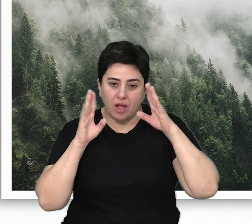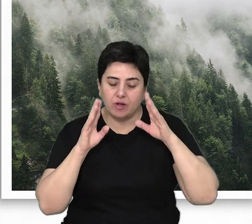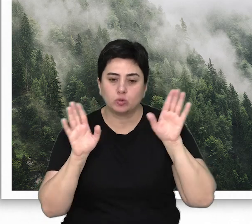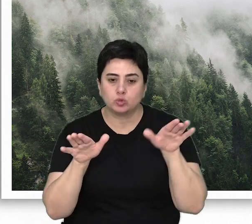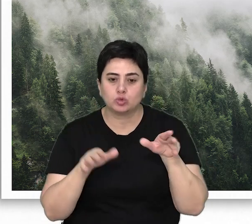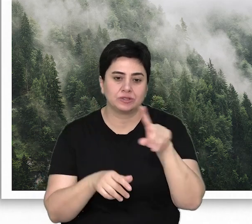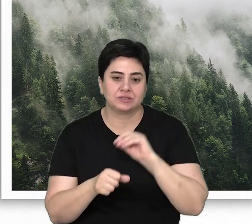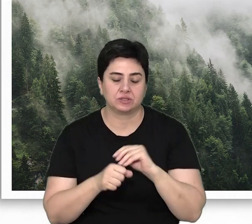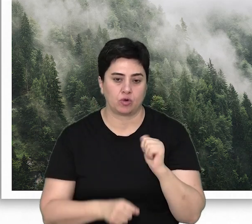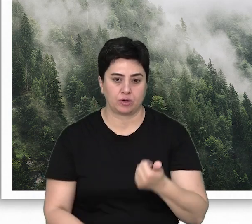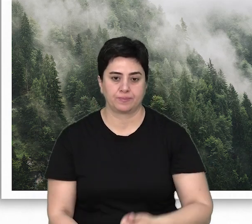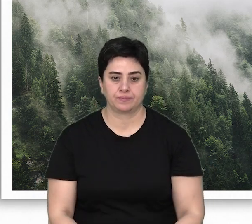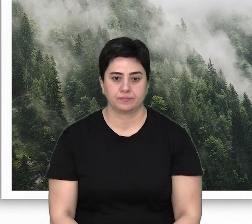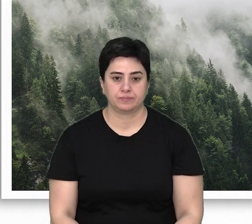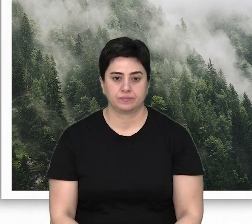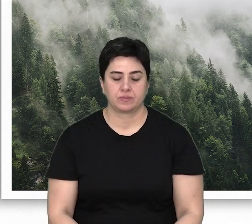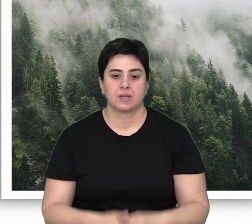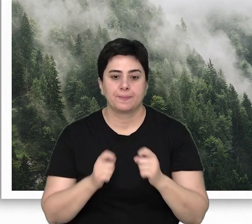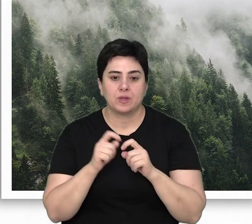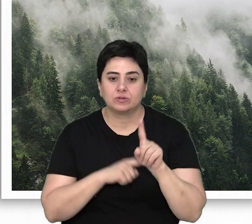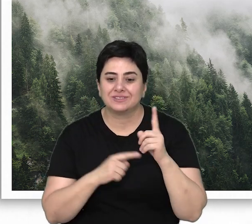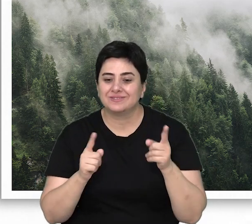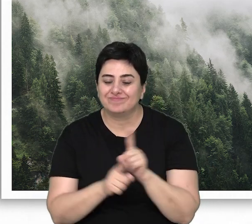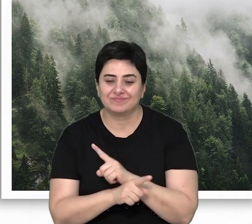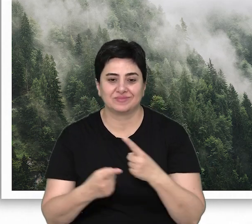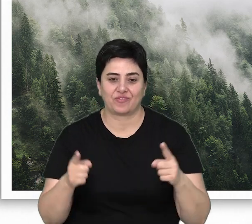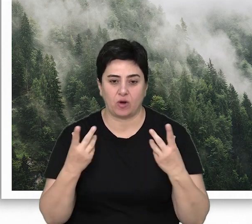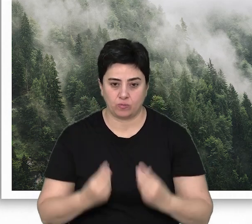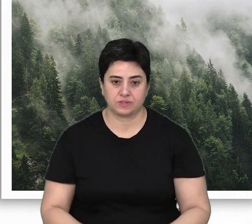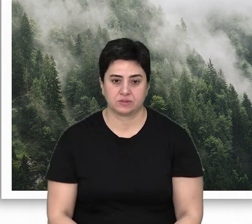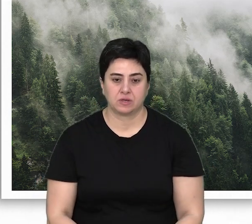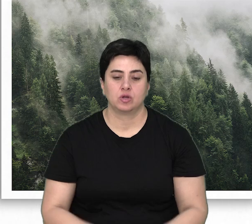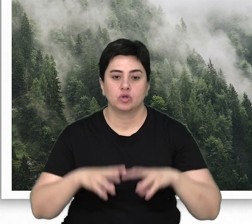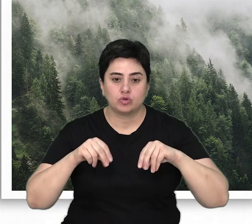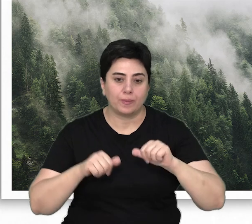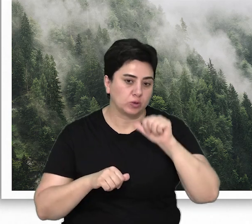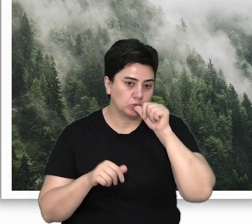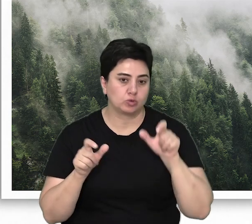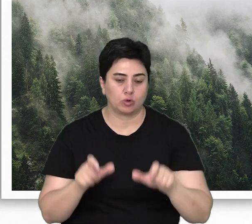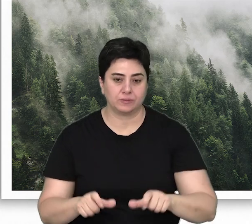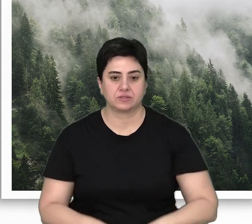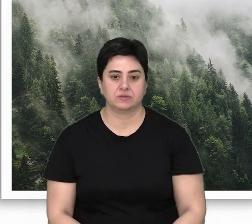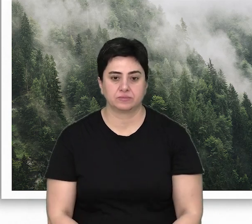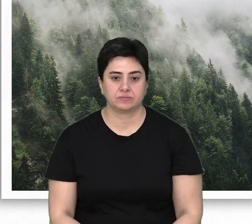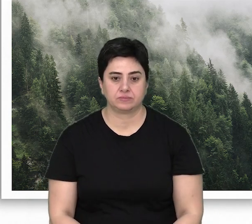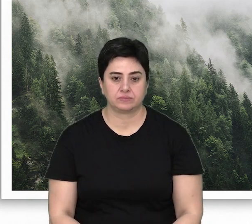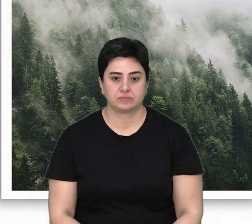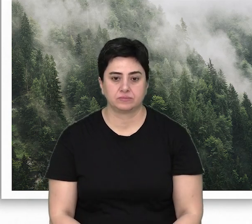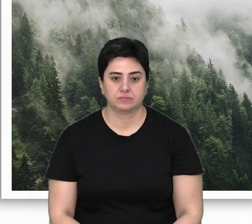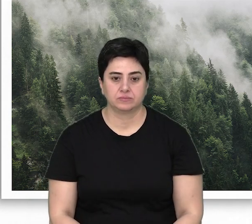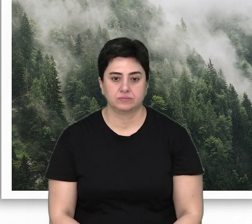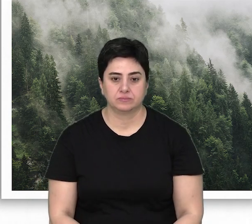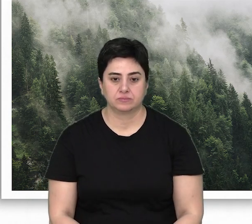hayatı ve kuşlar için önemli olması, biyolojik çeşitlilik sağlaması, toprak ve su koruma sağlaması,